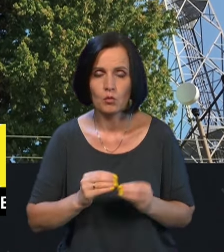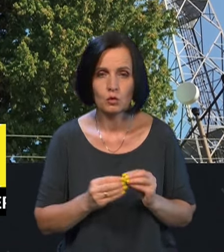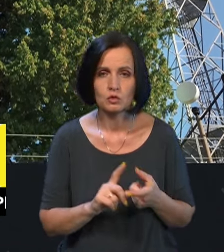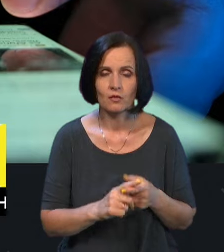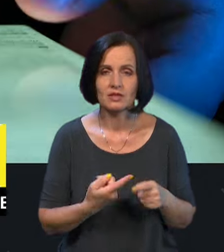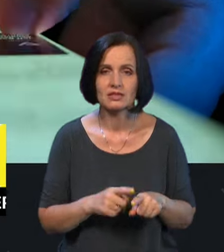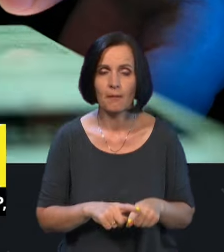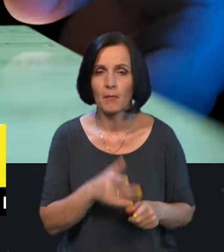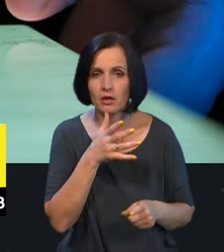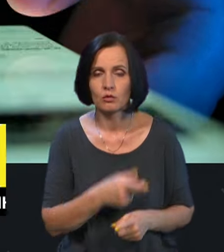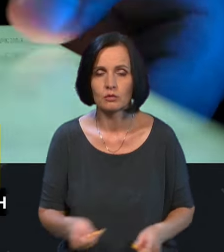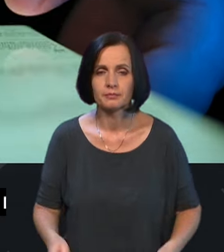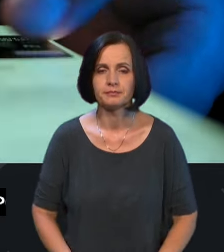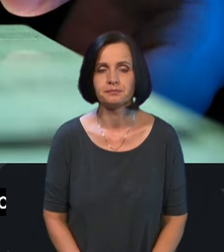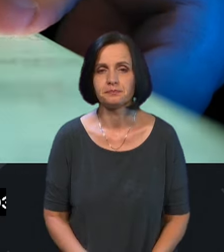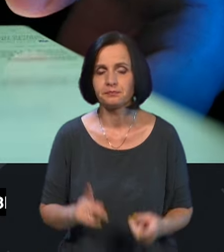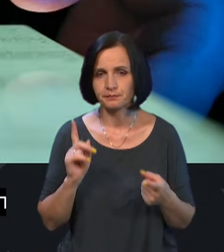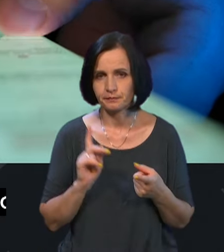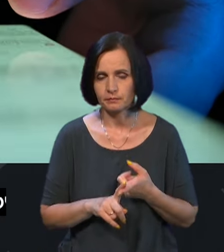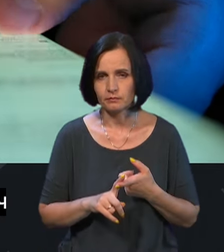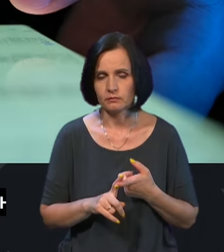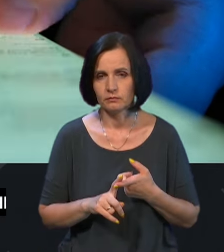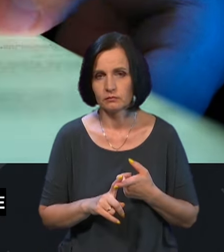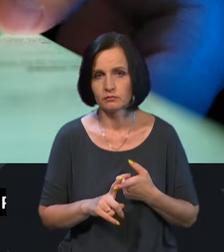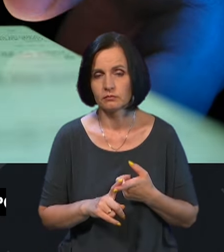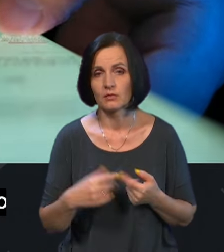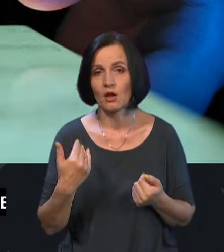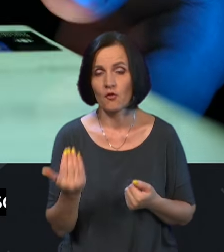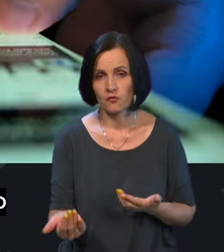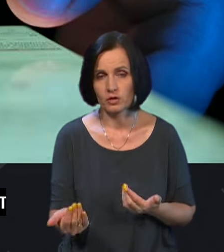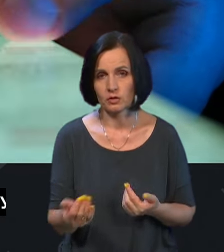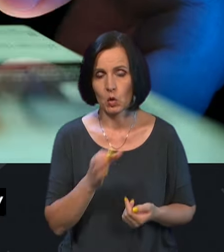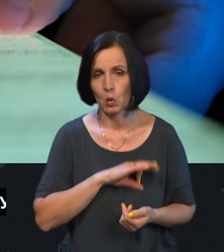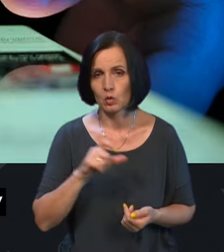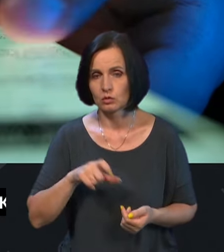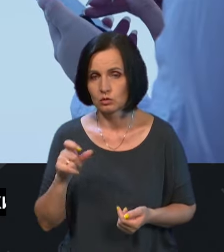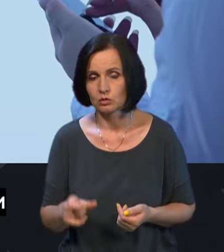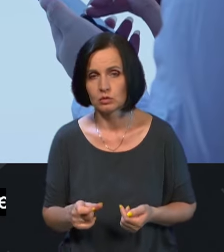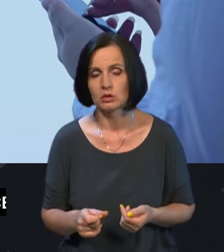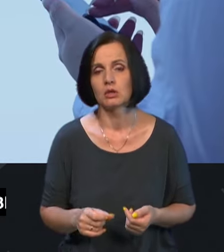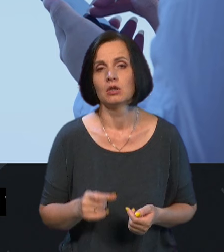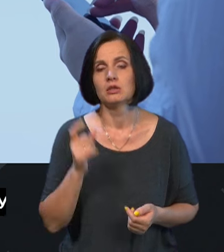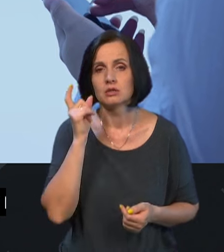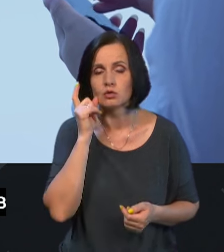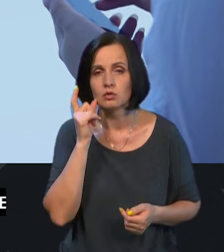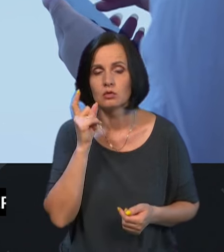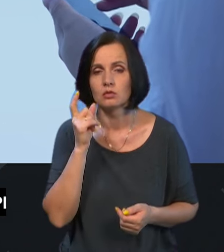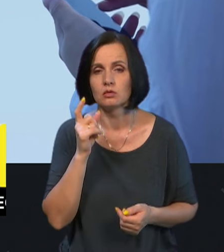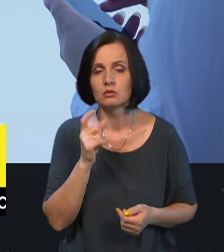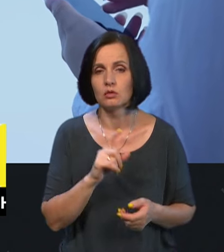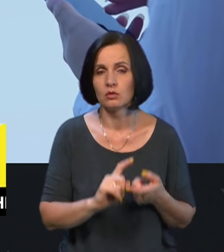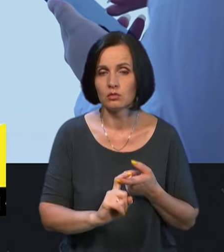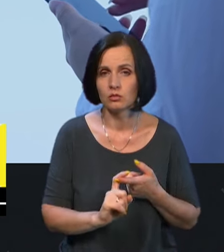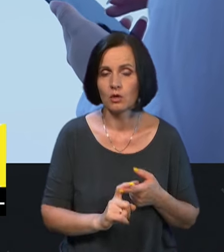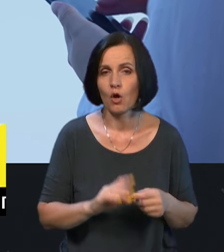період? По-перше, ви як абонент, якщо ми говоримо про абонентів, зв'язок повинні інвестувати, і у вас